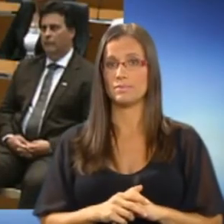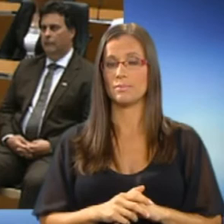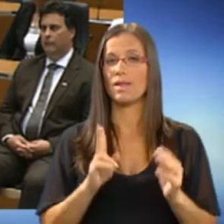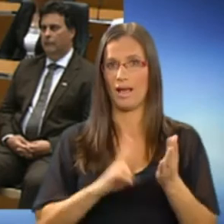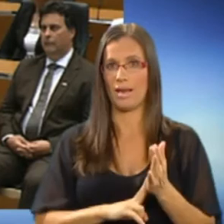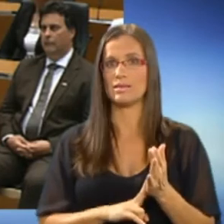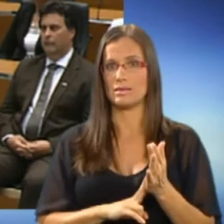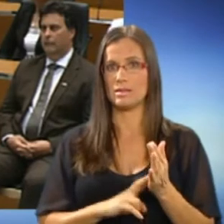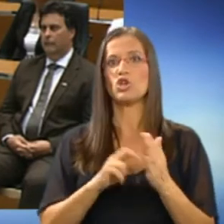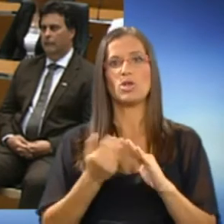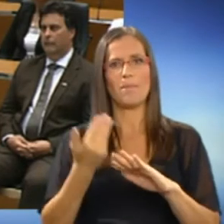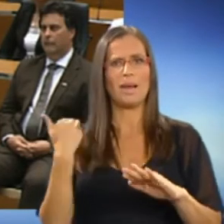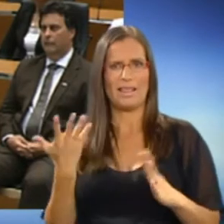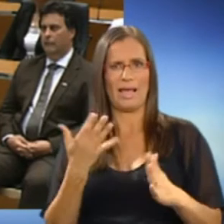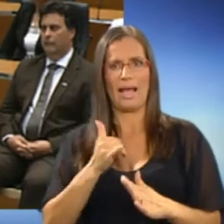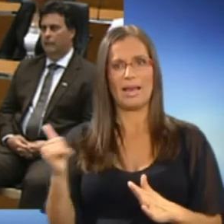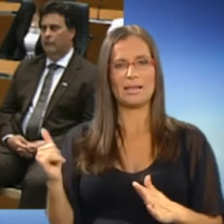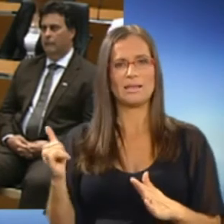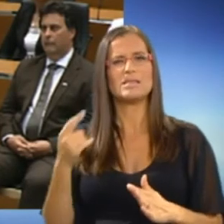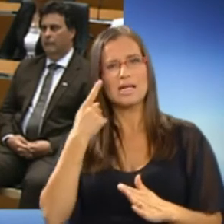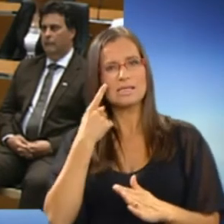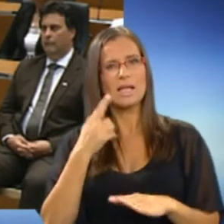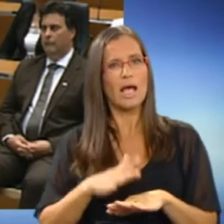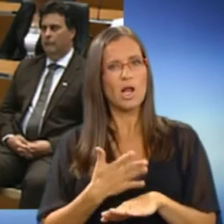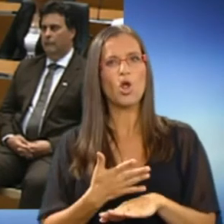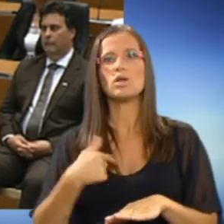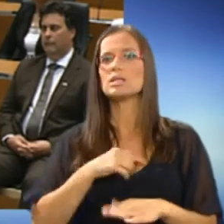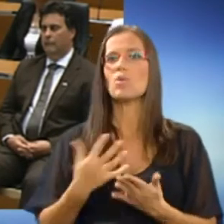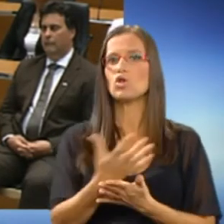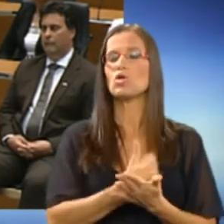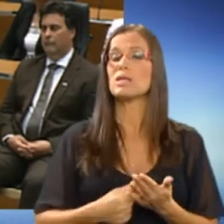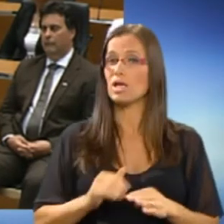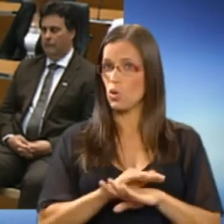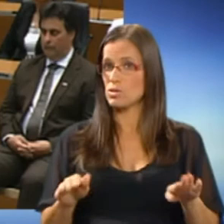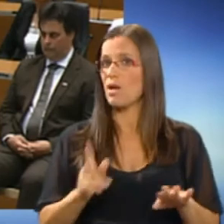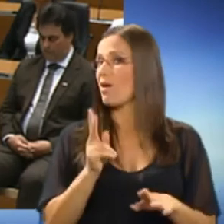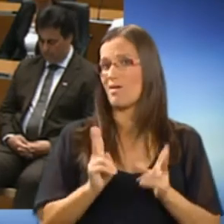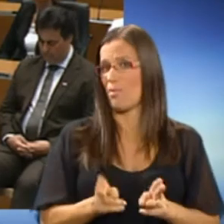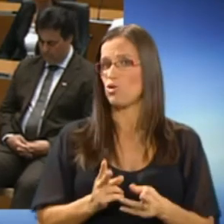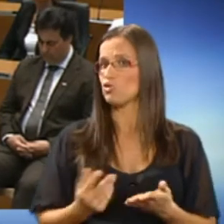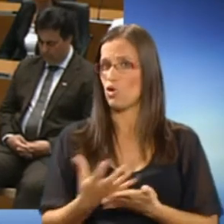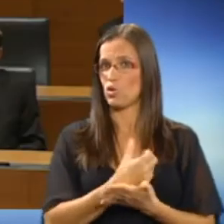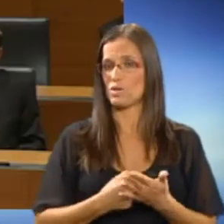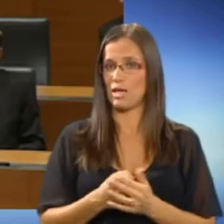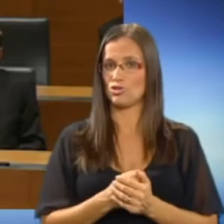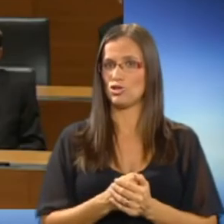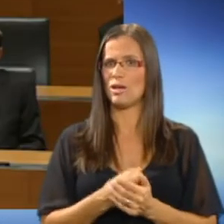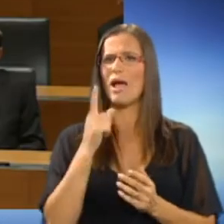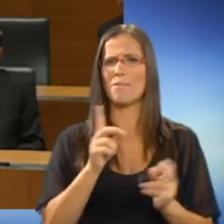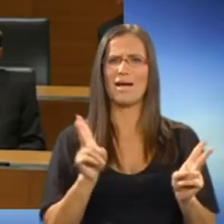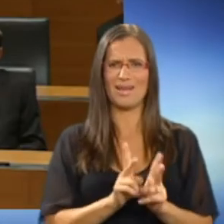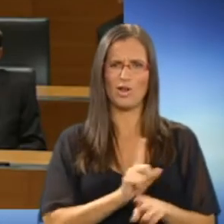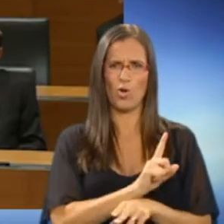Res, še pred nekaj leti se je zdelo, da smo dosegli prav vse, kar je doseči mogoče. A